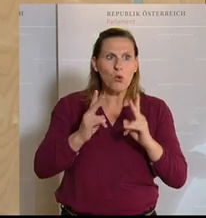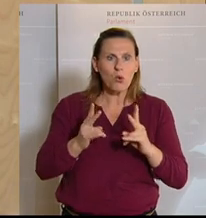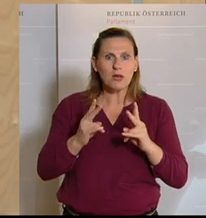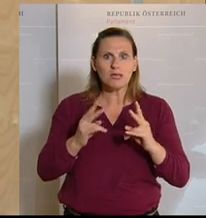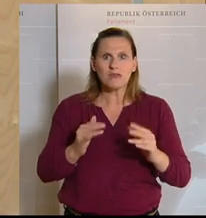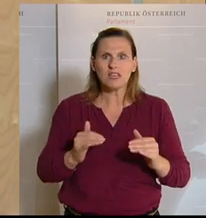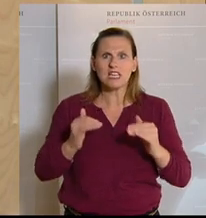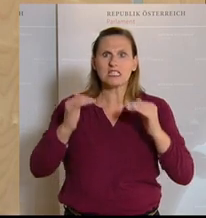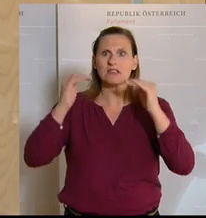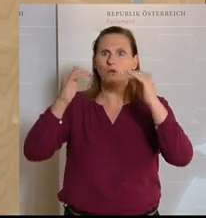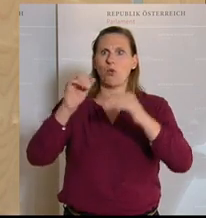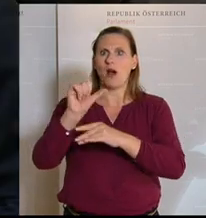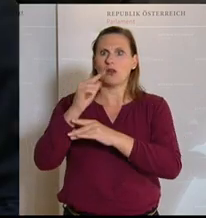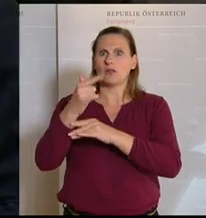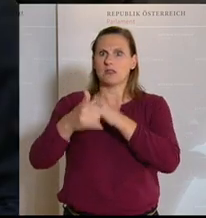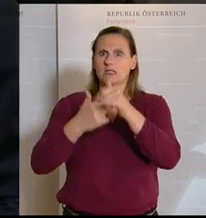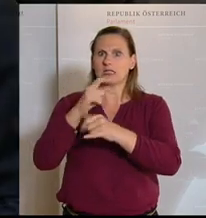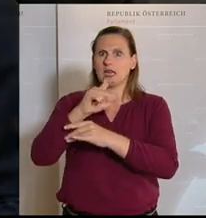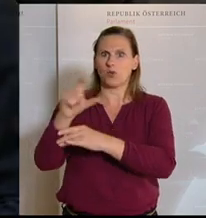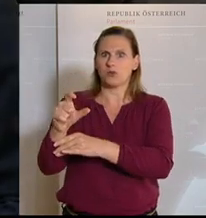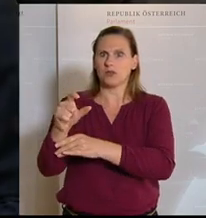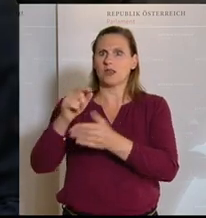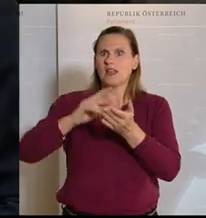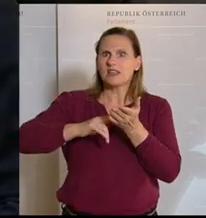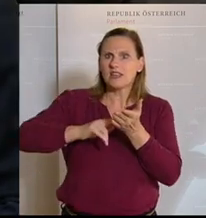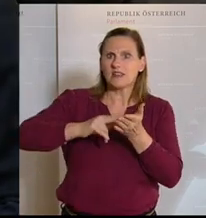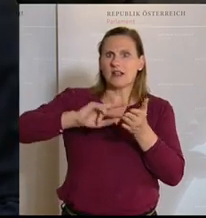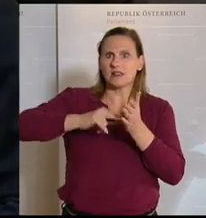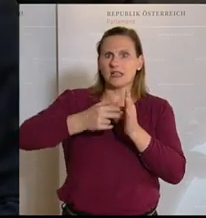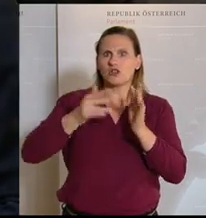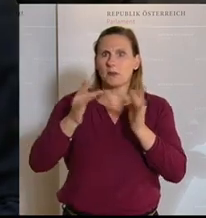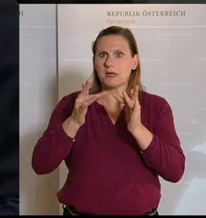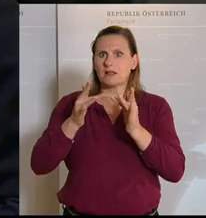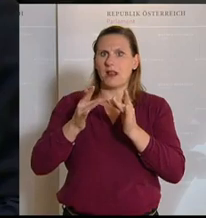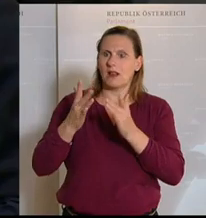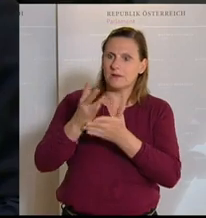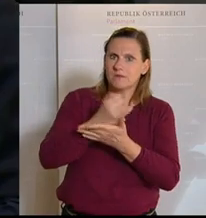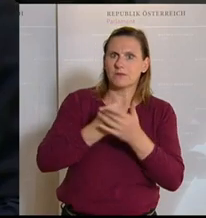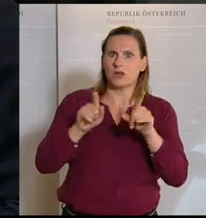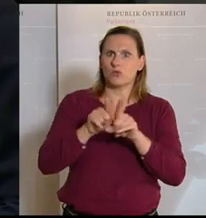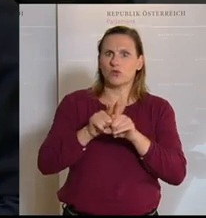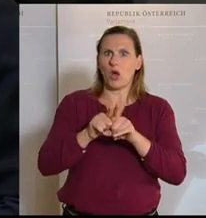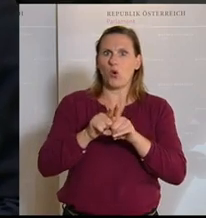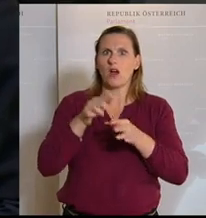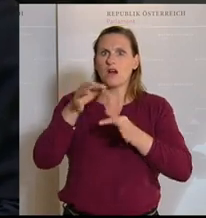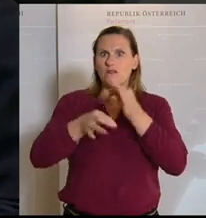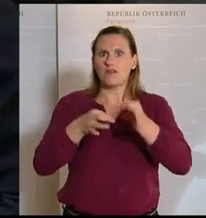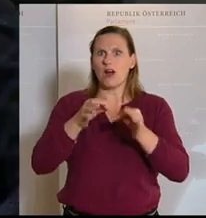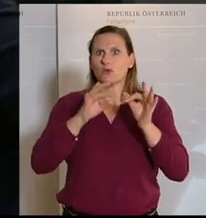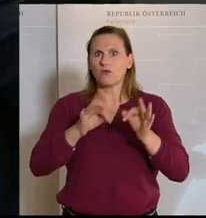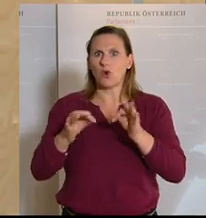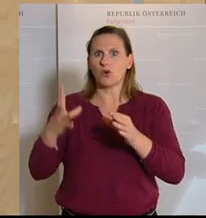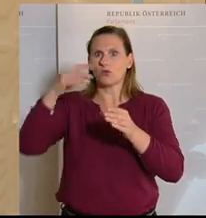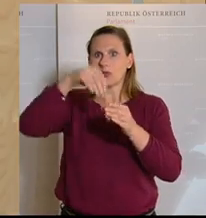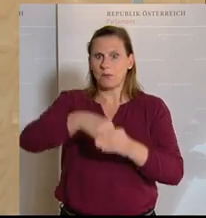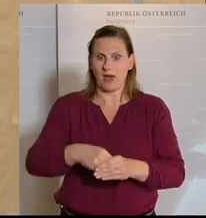21. Jahrhunderts heben und tatsächlich die digitalen und technischen Mitteln auch in der Verfahrensordnung verankert sind. Und gerade in Zeiten